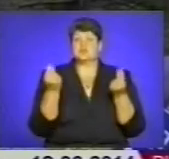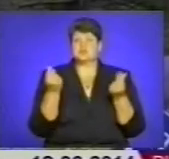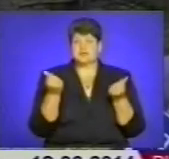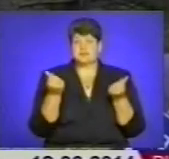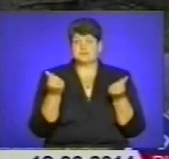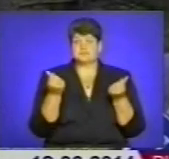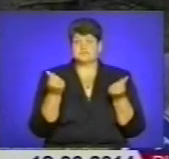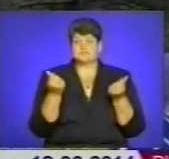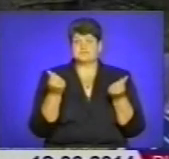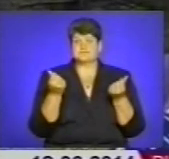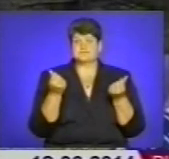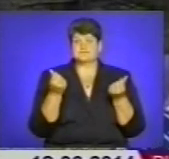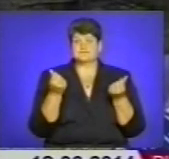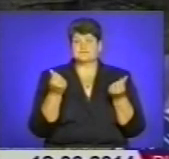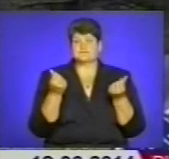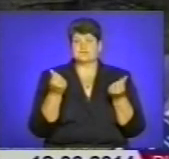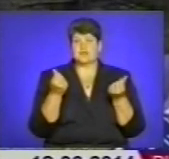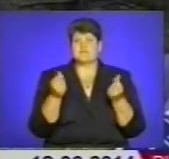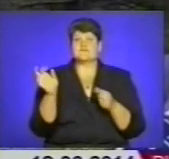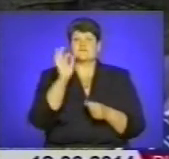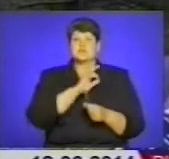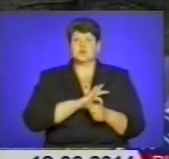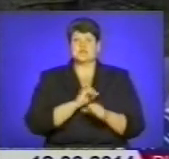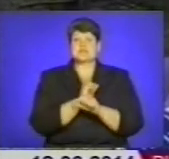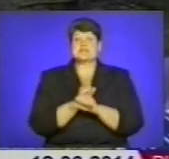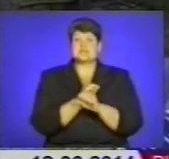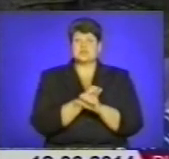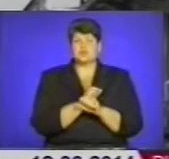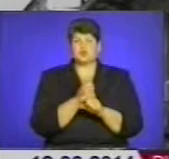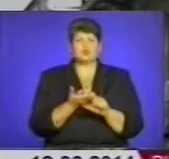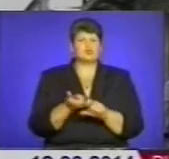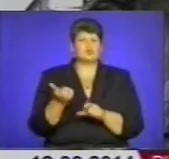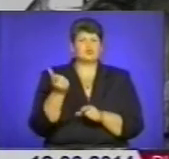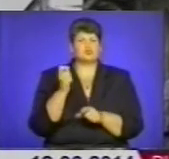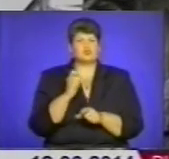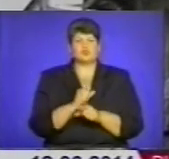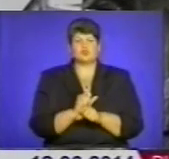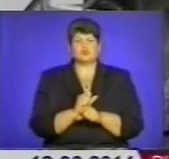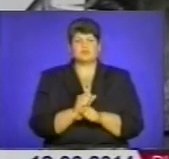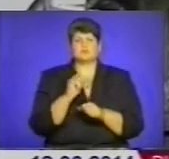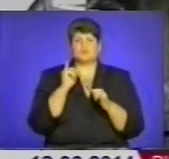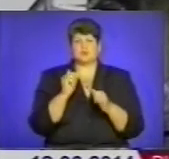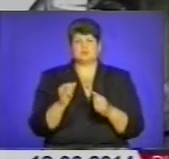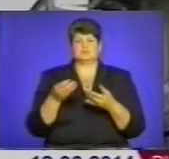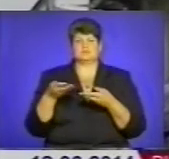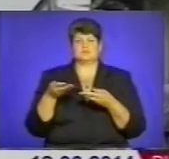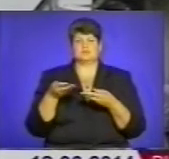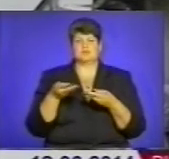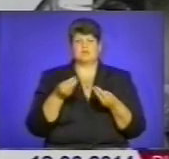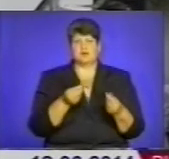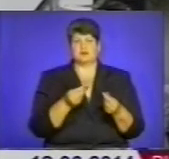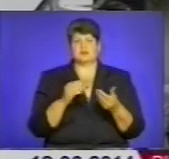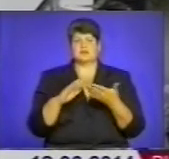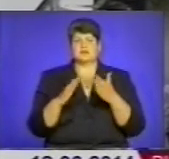використання зараз санаторій просто дуже негативно відбувається на самому стані